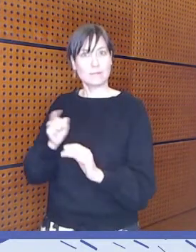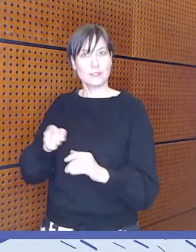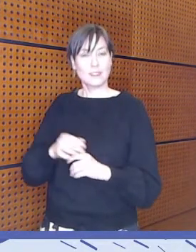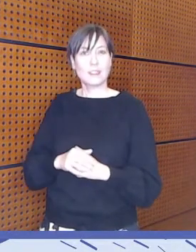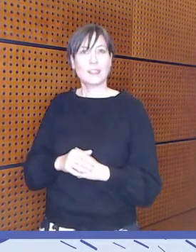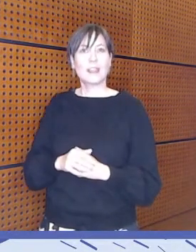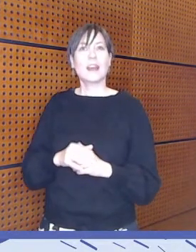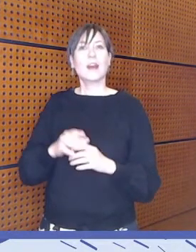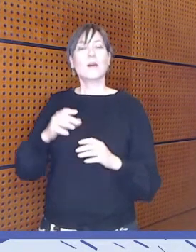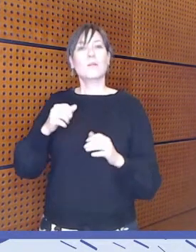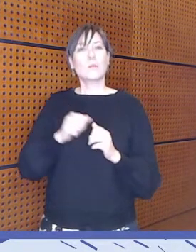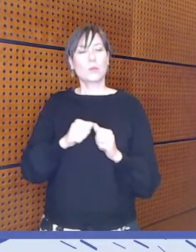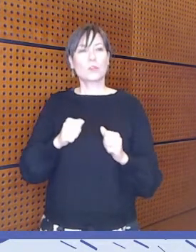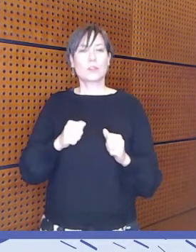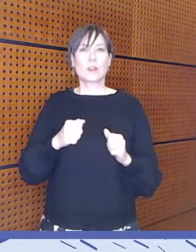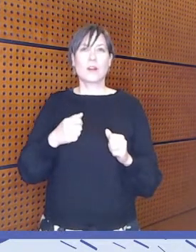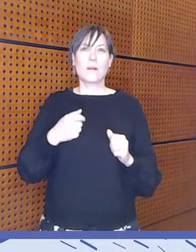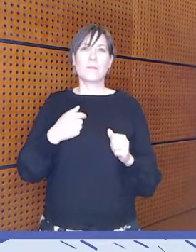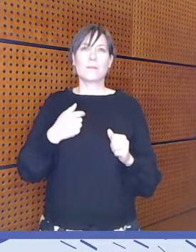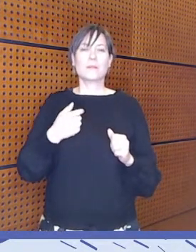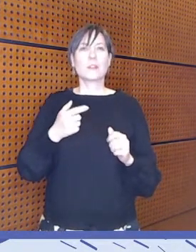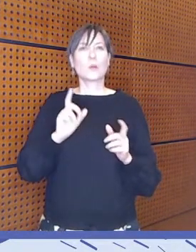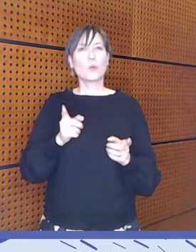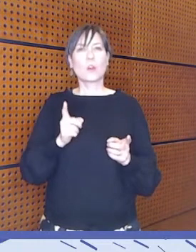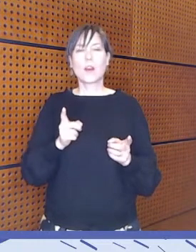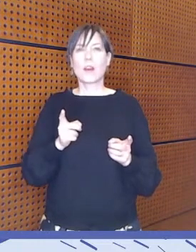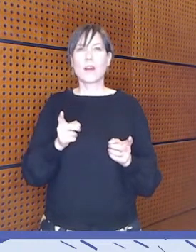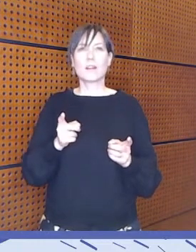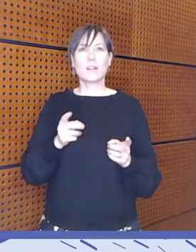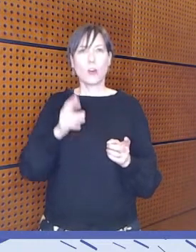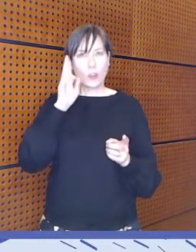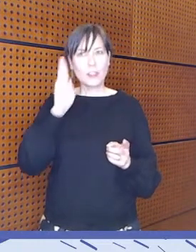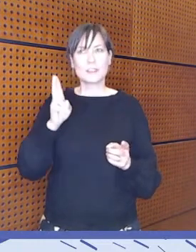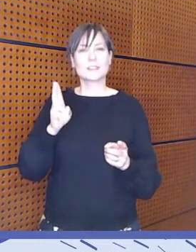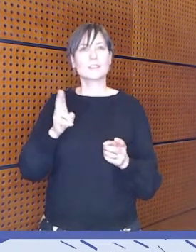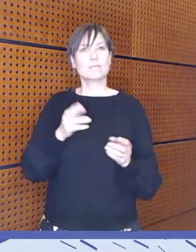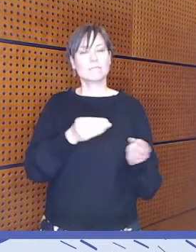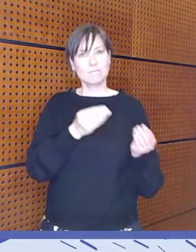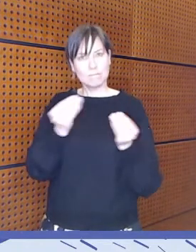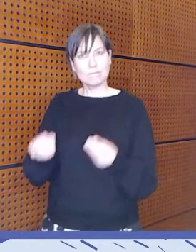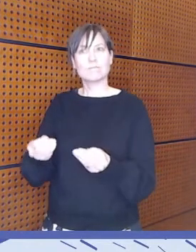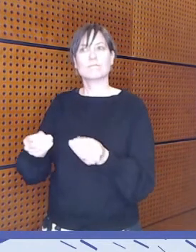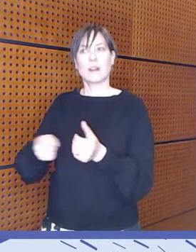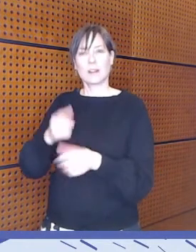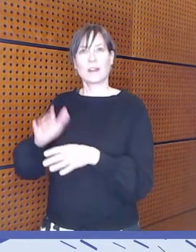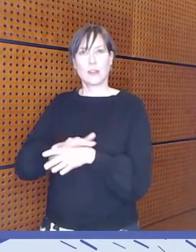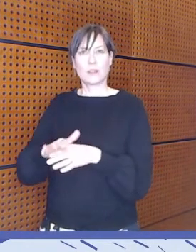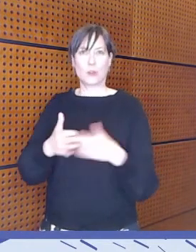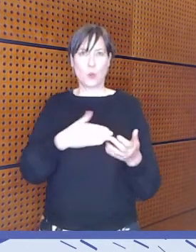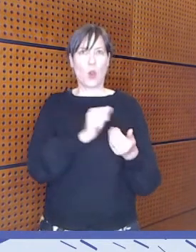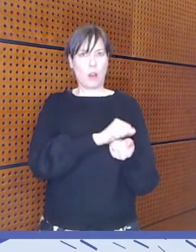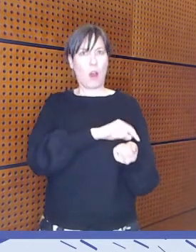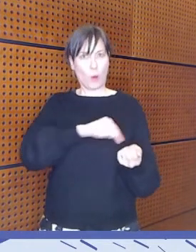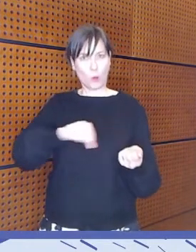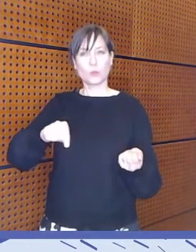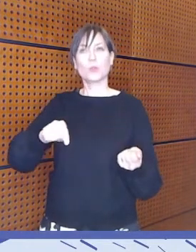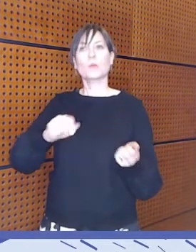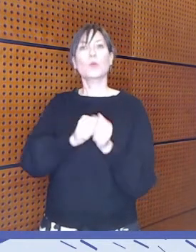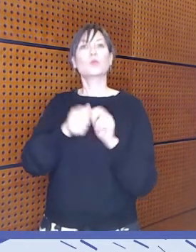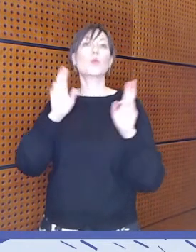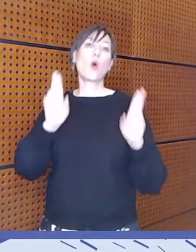miten niitä laitetaan toimeenpanaan tavalla, miten niitä oikeasti saadaan käyttöön. Että se normalisoidaan nämä työkalut yleisellä tasolla.